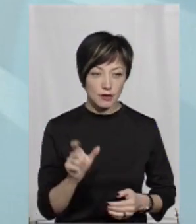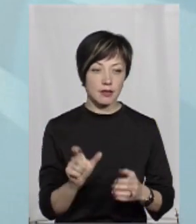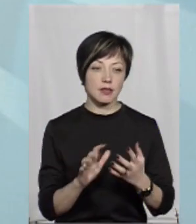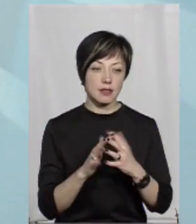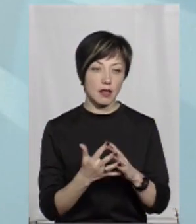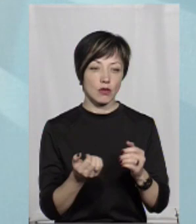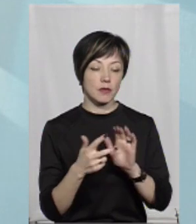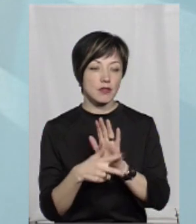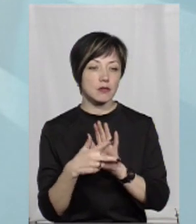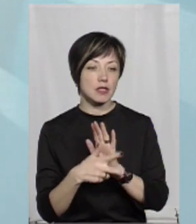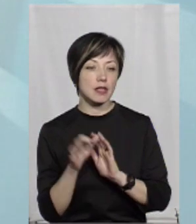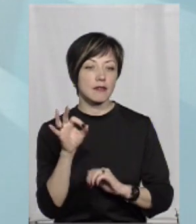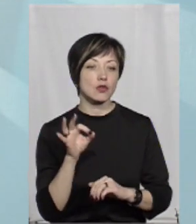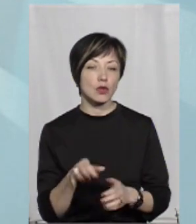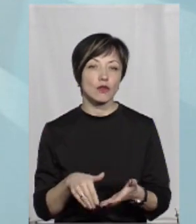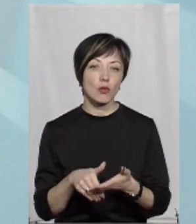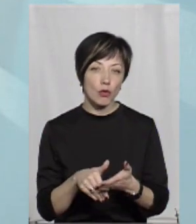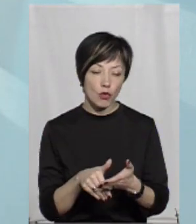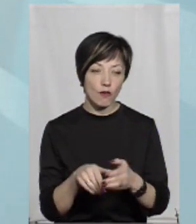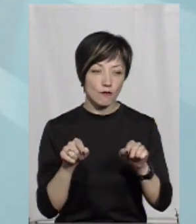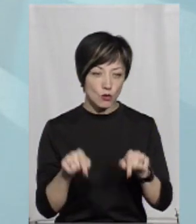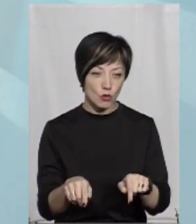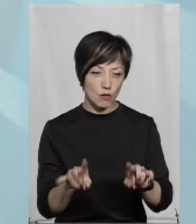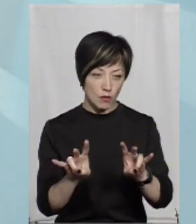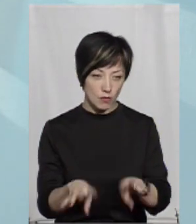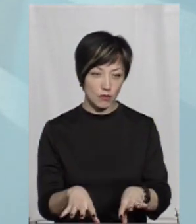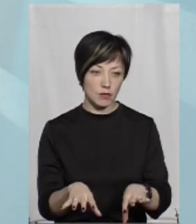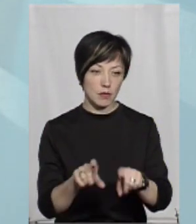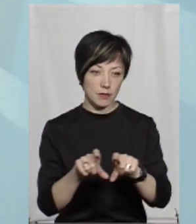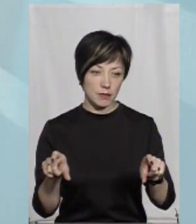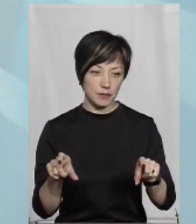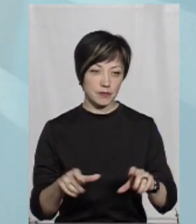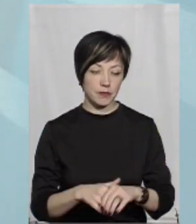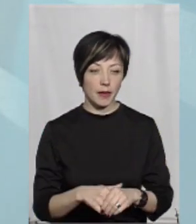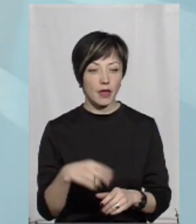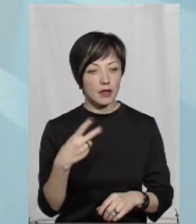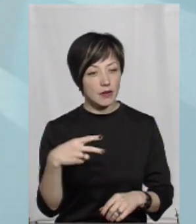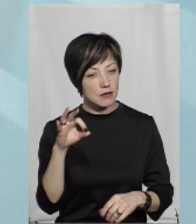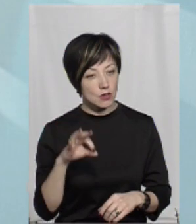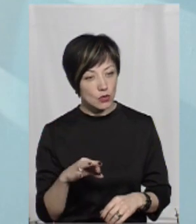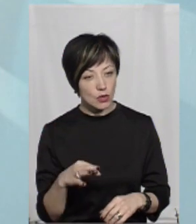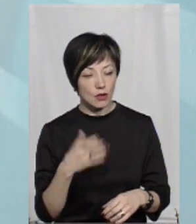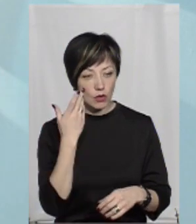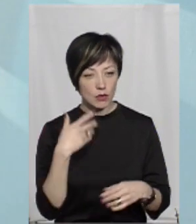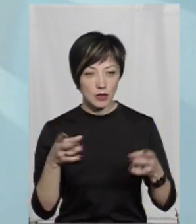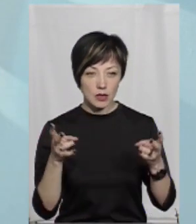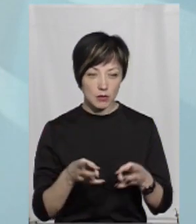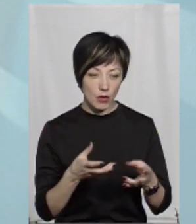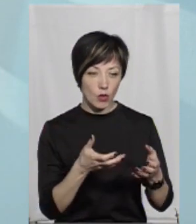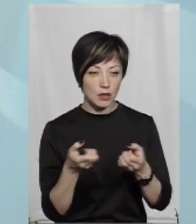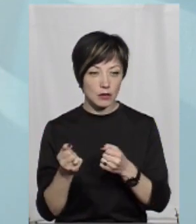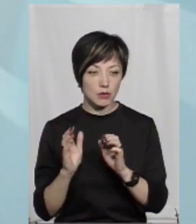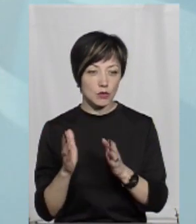отримує 80% допомоги в цій амбулаторії. 20%, якщо при потребі вона буде